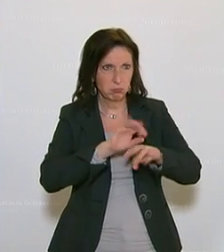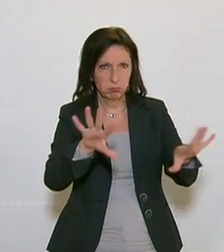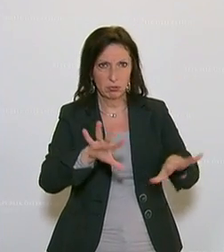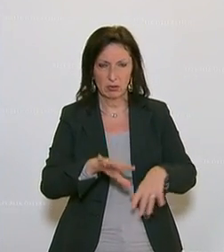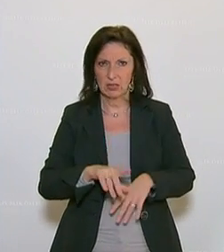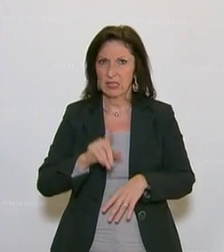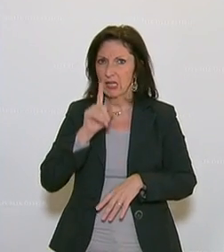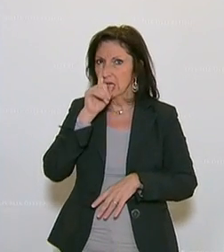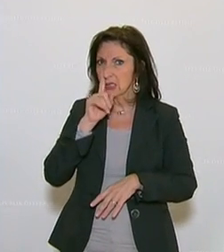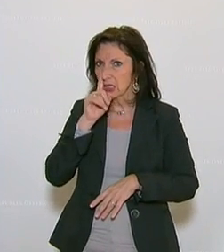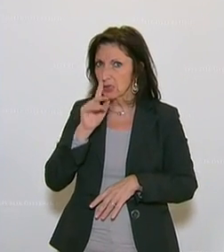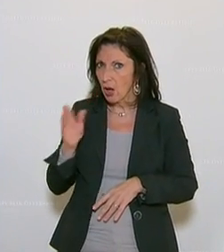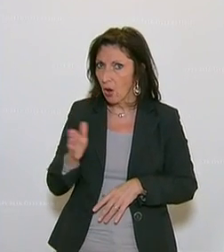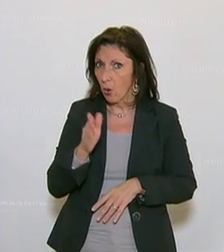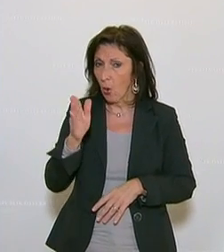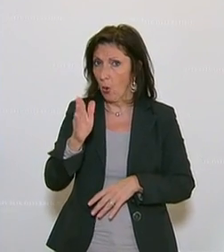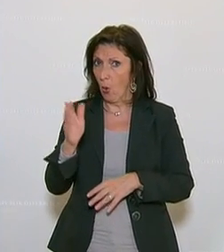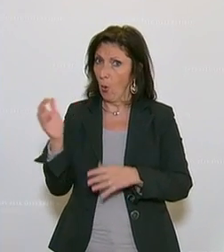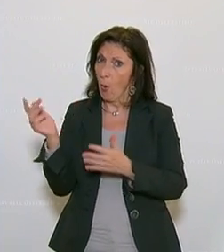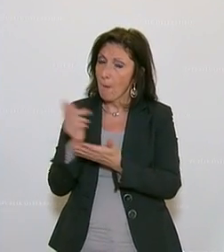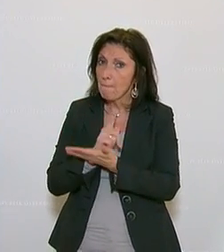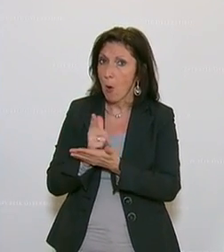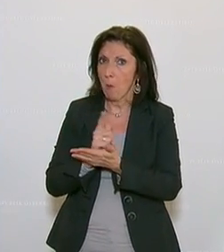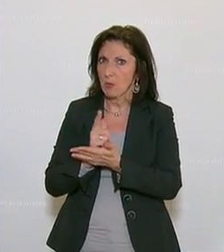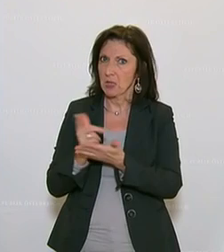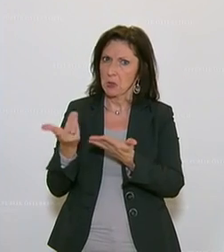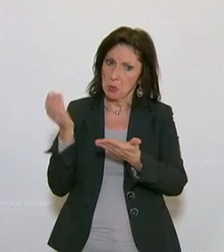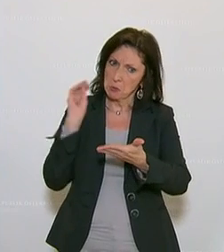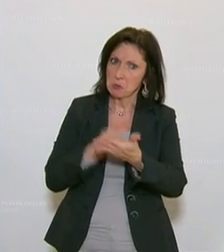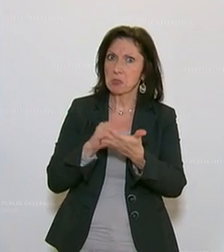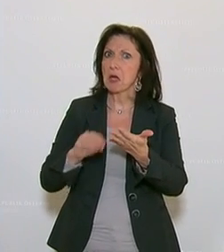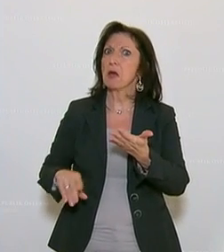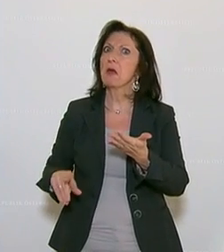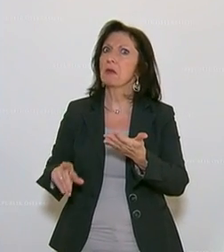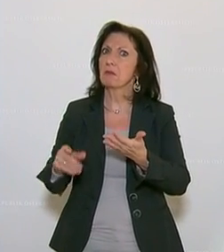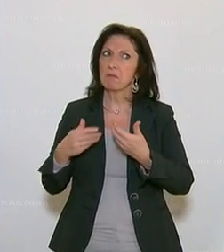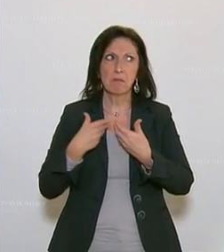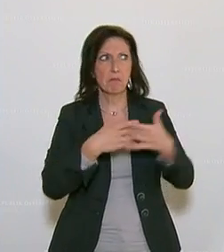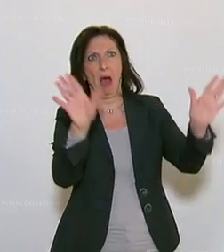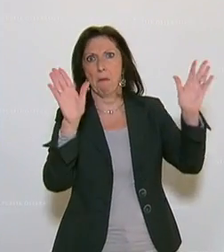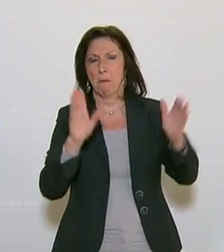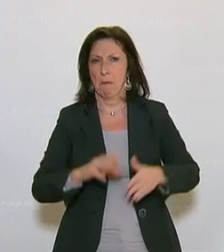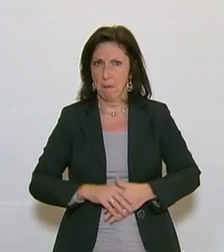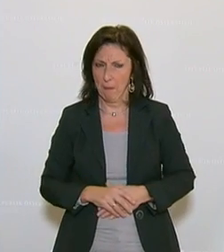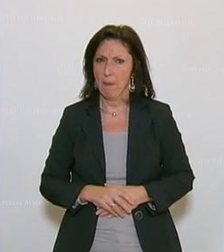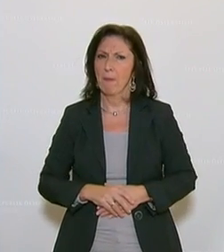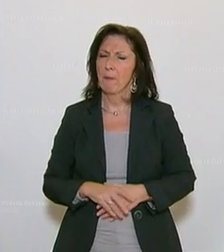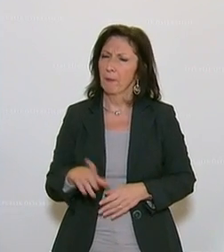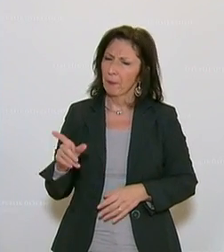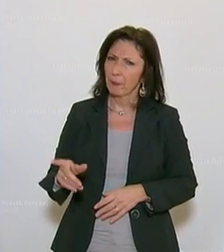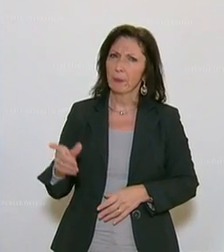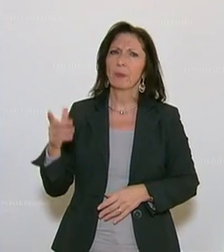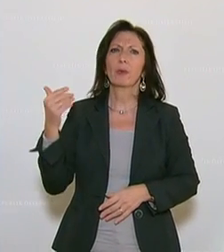sexueller Orientierung. Homosexualität wurde in den Raum gestellt und hier ein